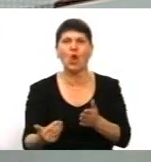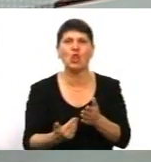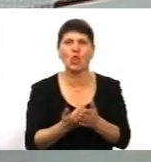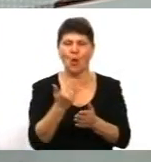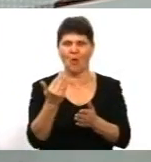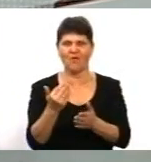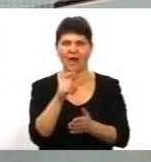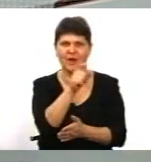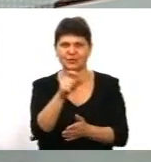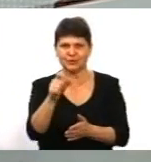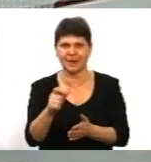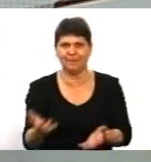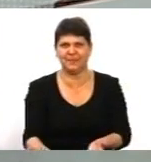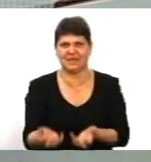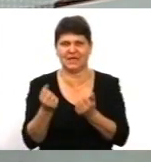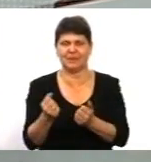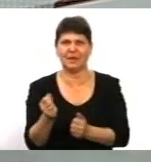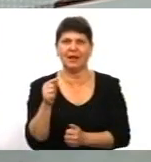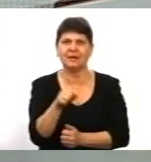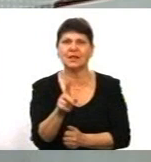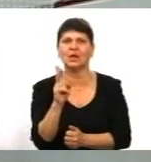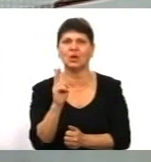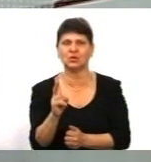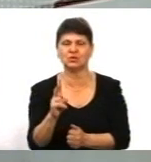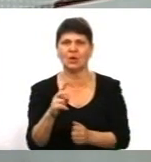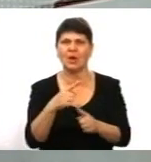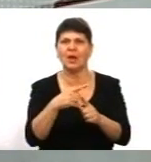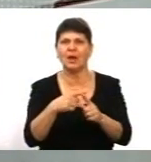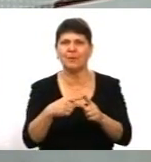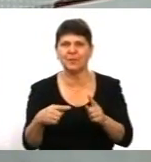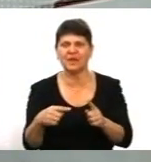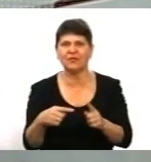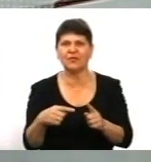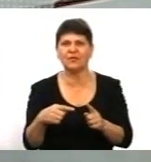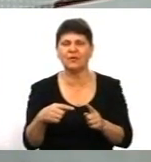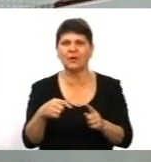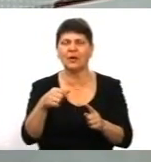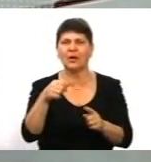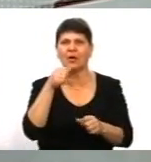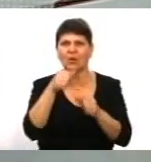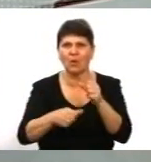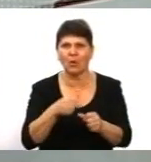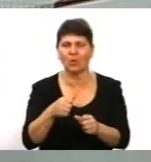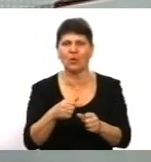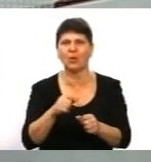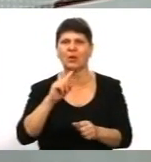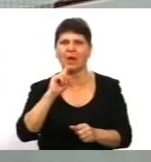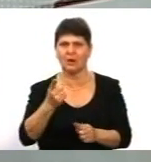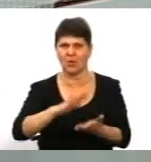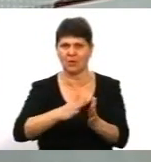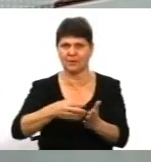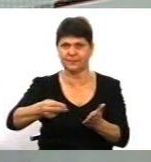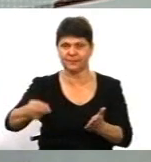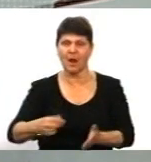тих, особливо, хто на пів року, на рік заключив контракт. І я дивився дуже жорсткий виступ людини,